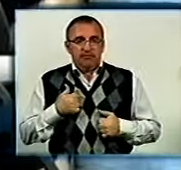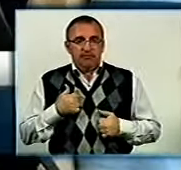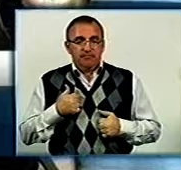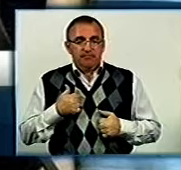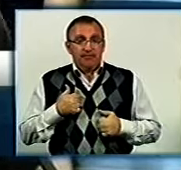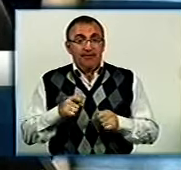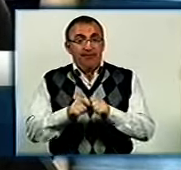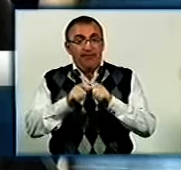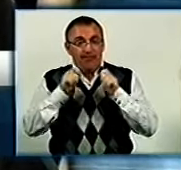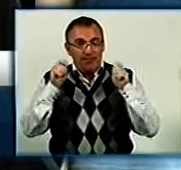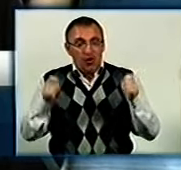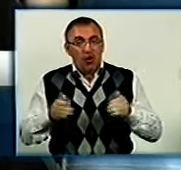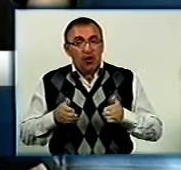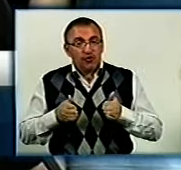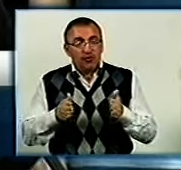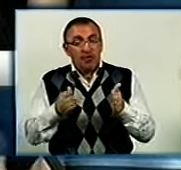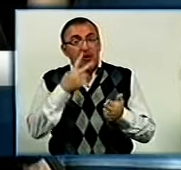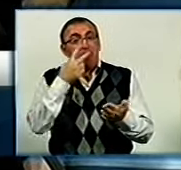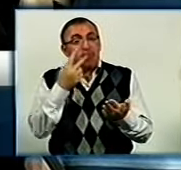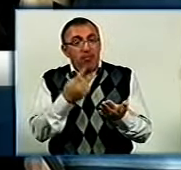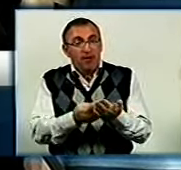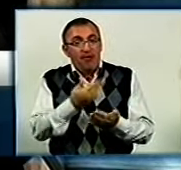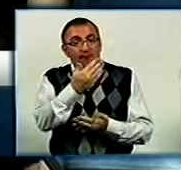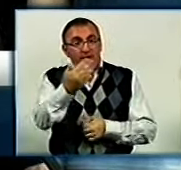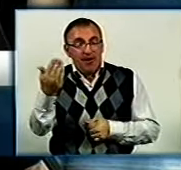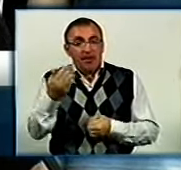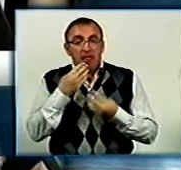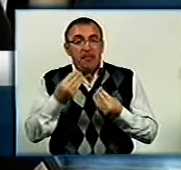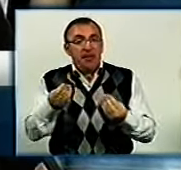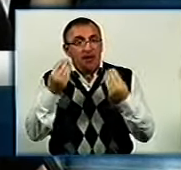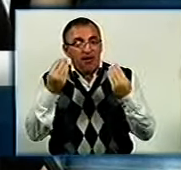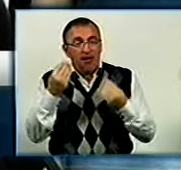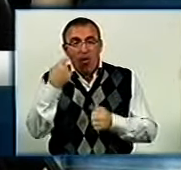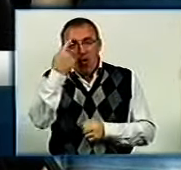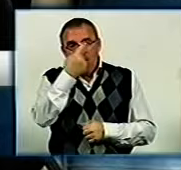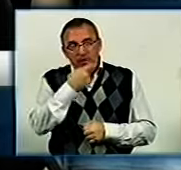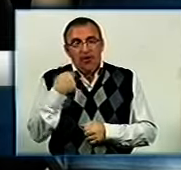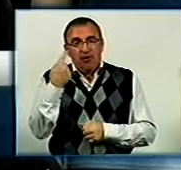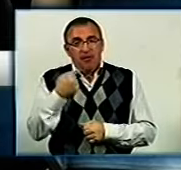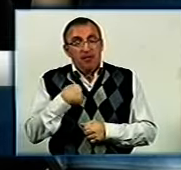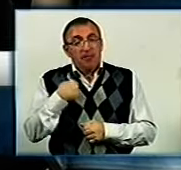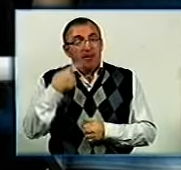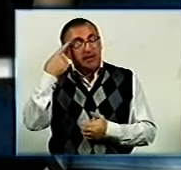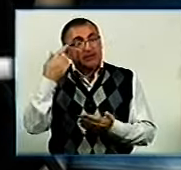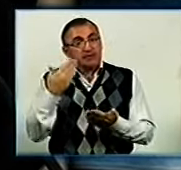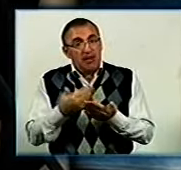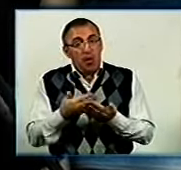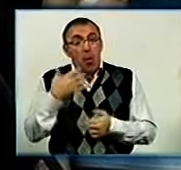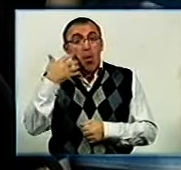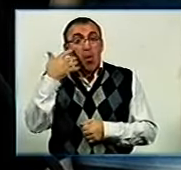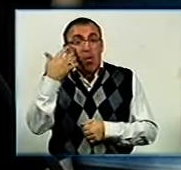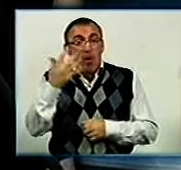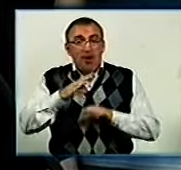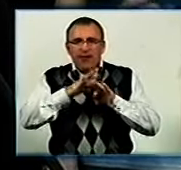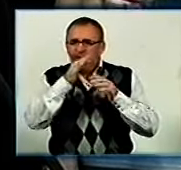тільки відкривати свято, а бачити ваші прекрасні обличчя. Мені здається, що коли за